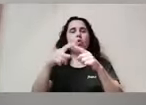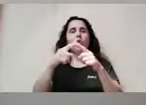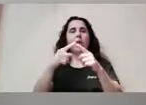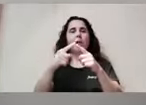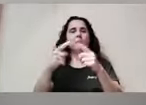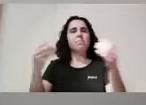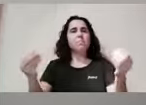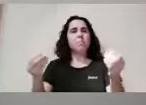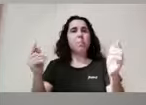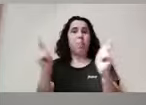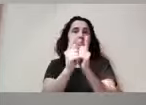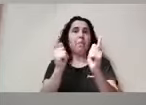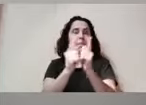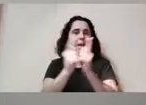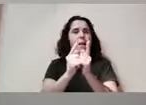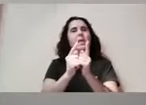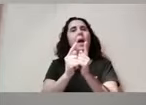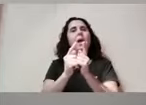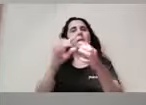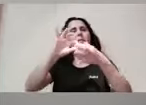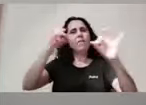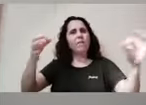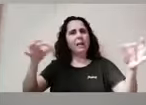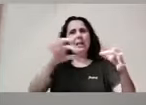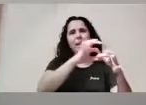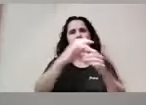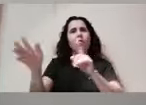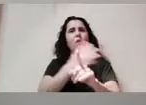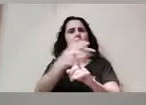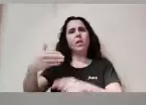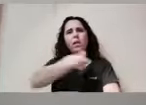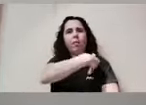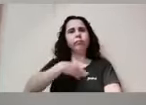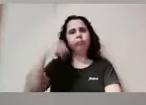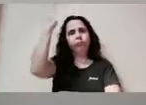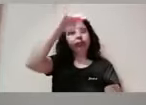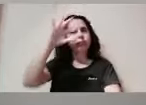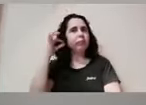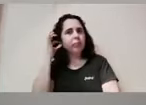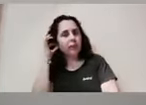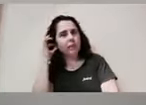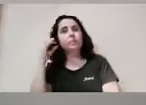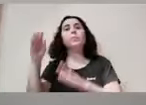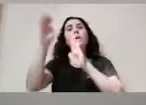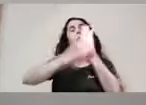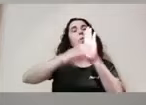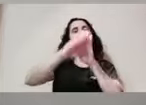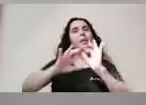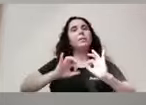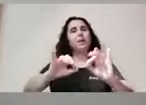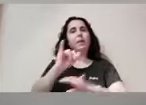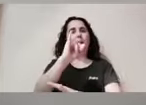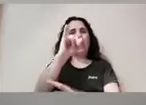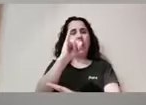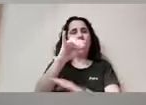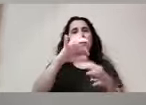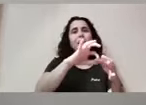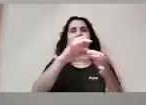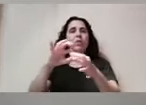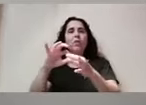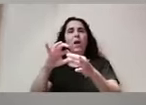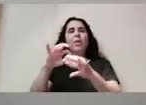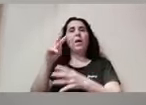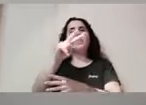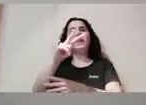sobre la violència de gènere. Tenim una programació per a este 25N del 2020,